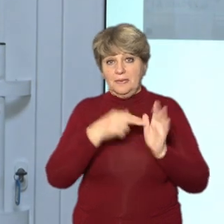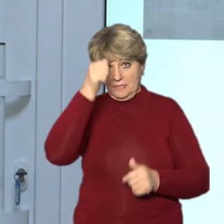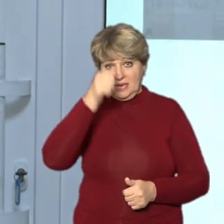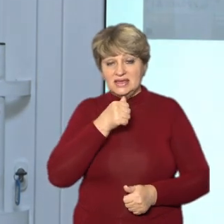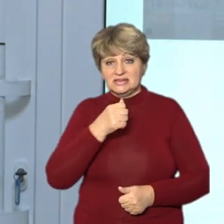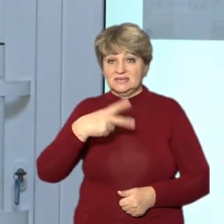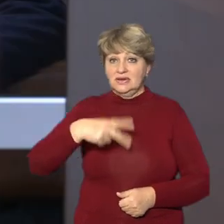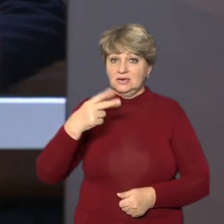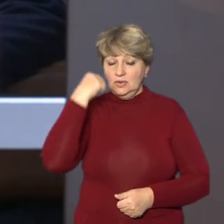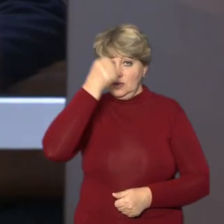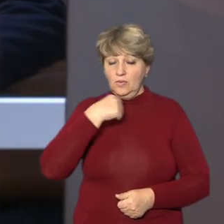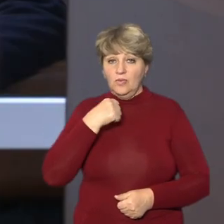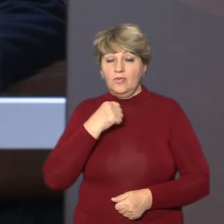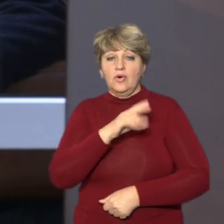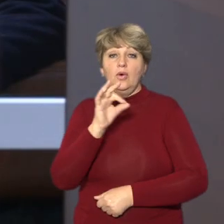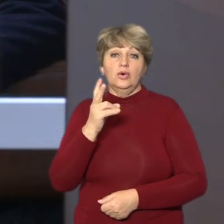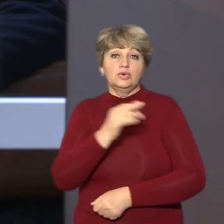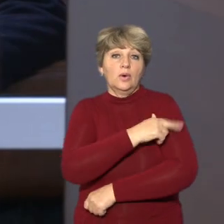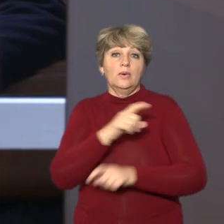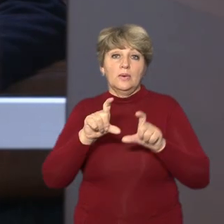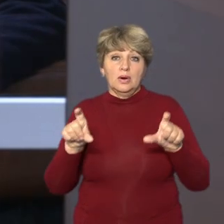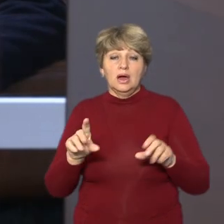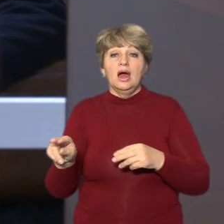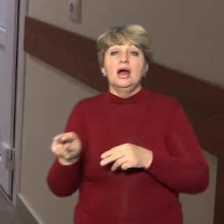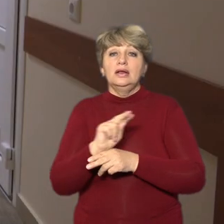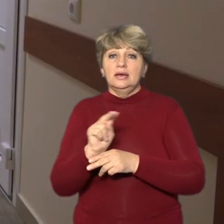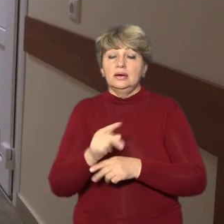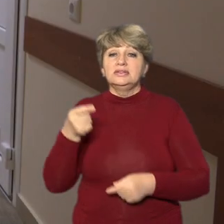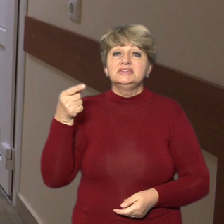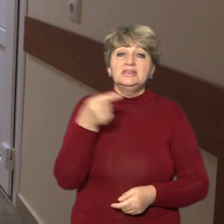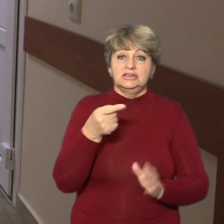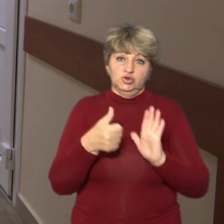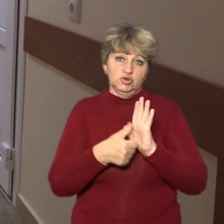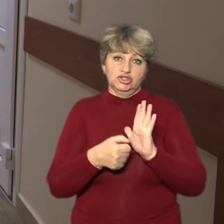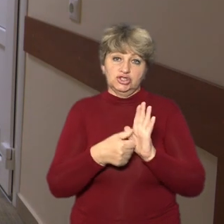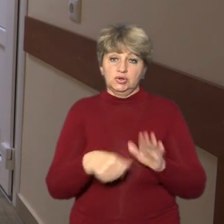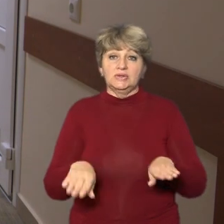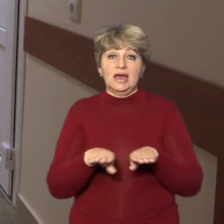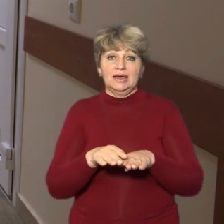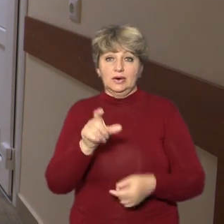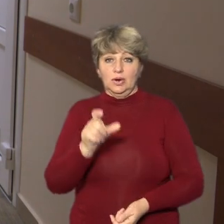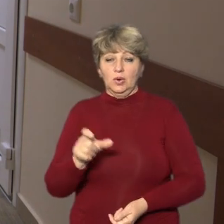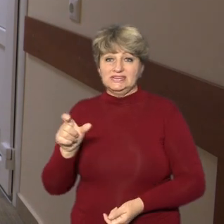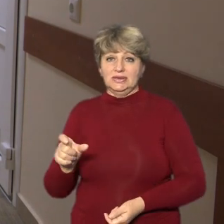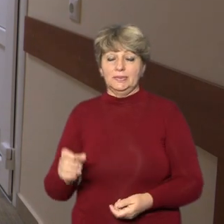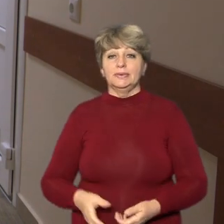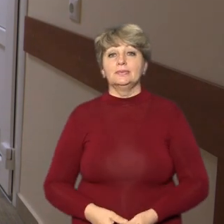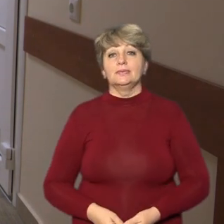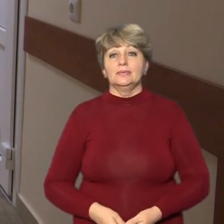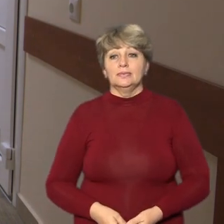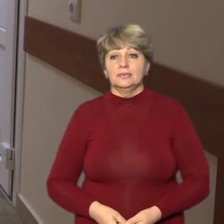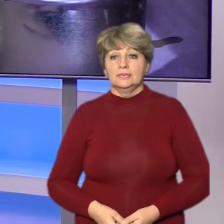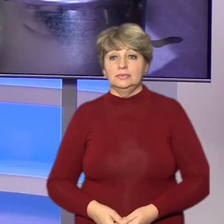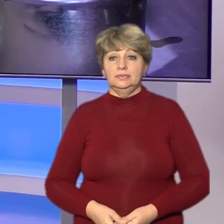-го у стаціонарах онкодиспансеру лікувалося 1600 таких осіб. Тетяна Рева, Олег Кураш, новини на Суспільному,